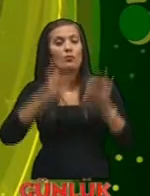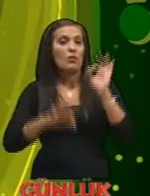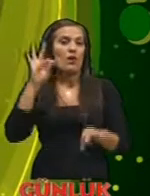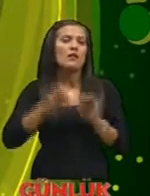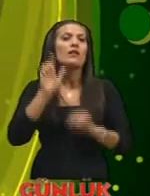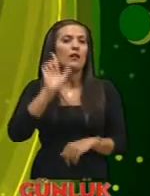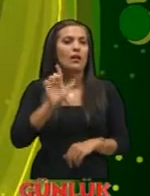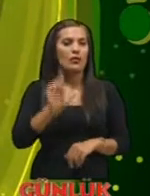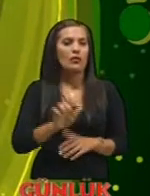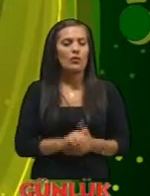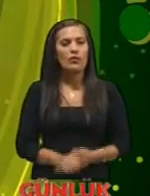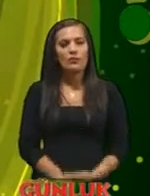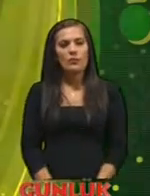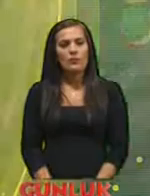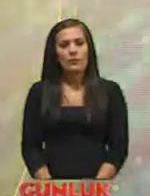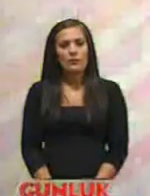edilmesi gerekiyor